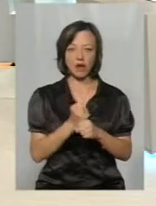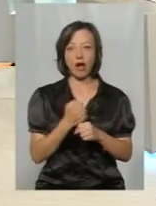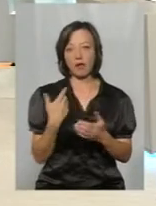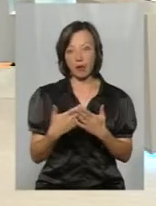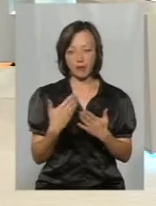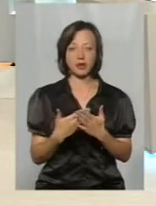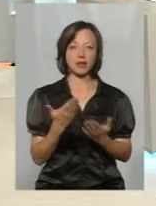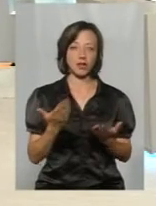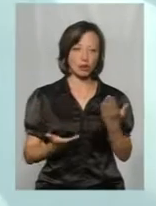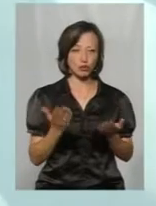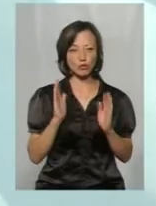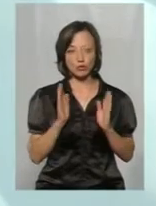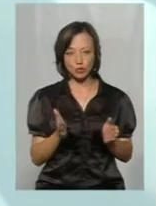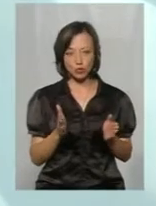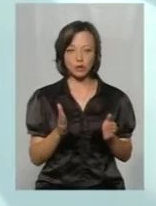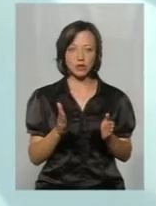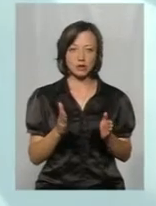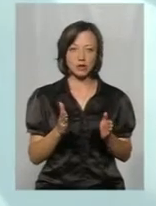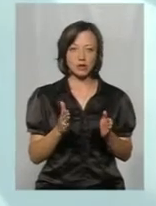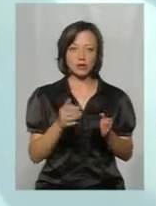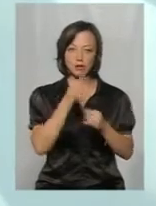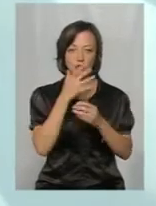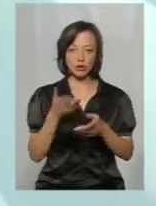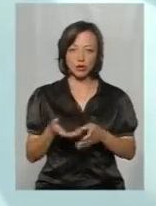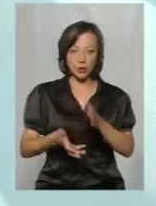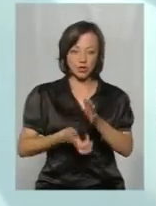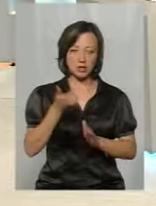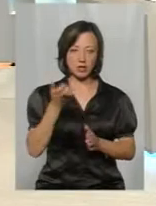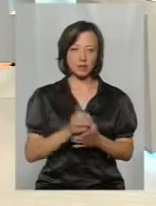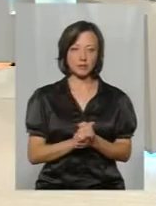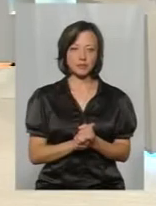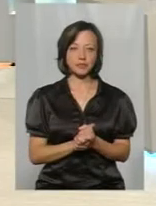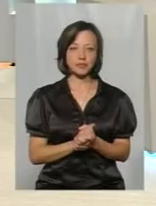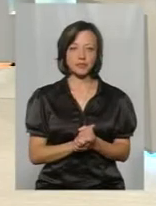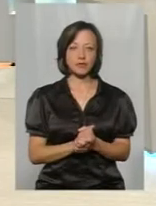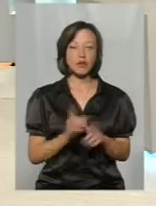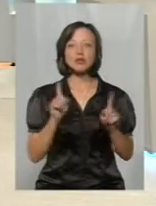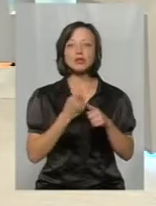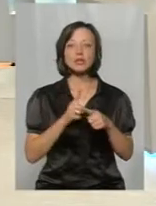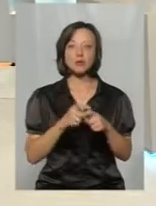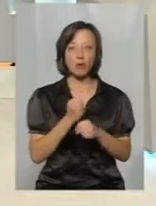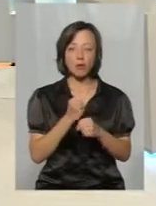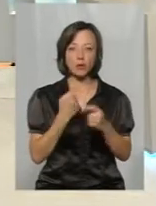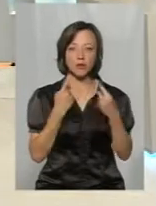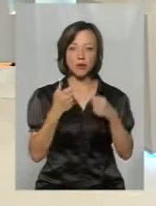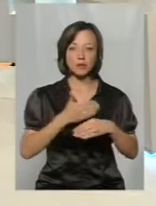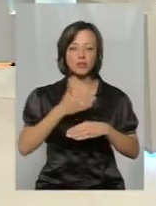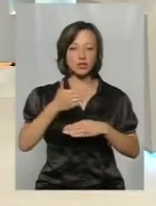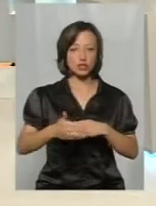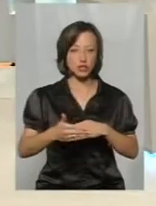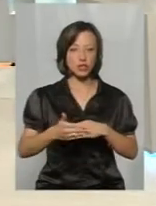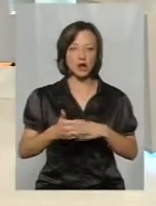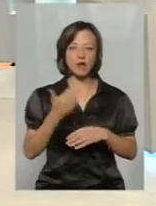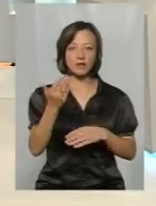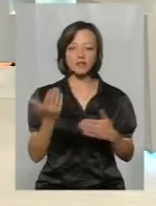Наприклад, якщо буде якийсь фермогнітне тіло, ми не зможемо просто його доставити. Але все ж таки, що з цим робити, ми поговоримо трошки пізніше, а